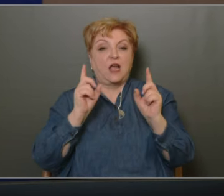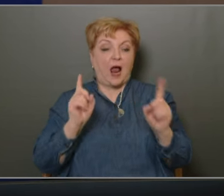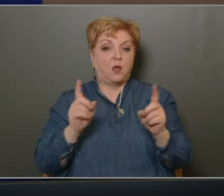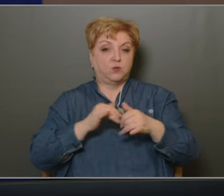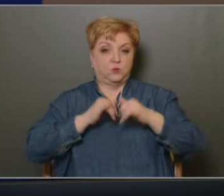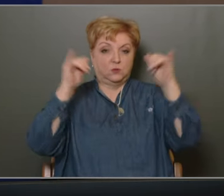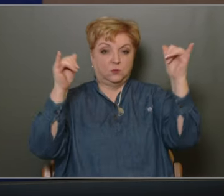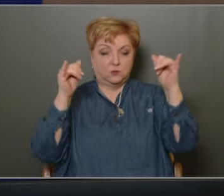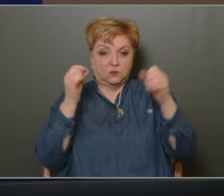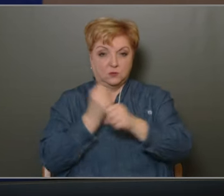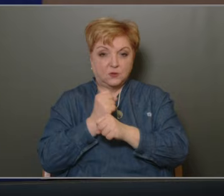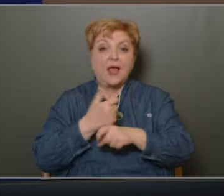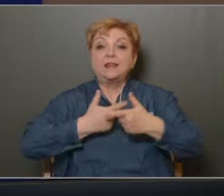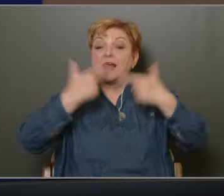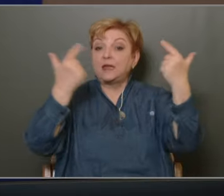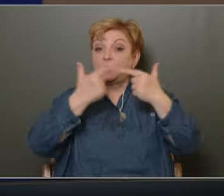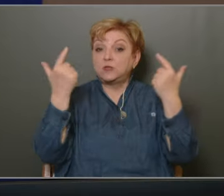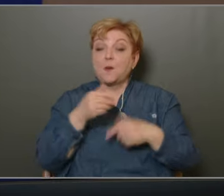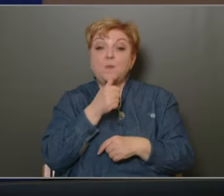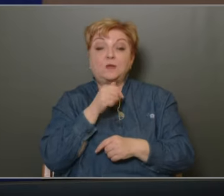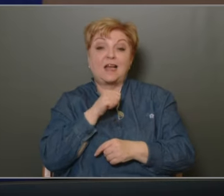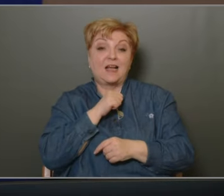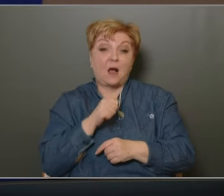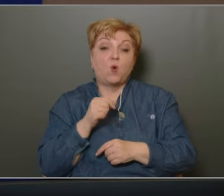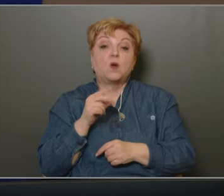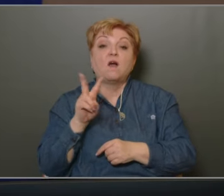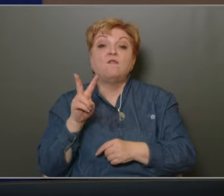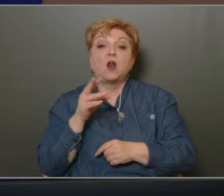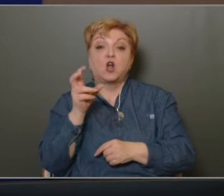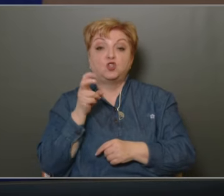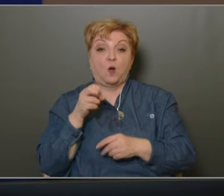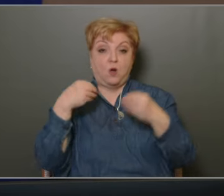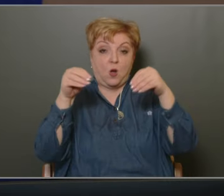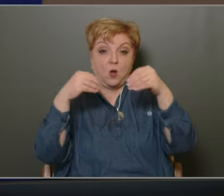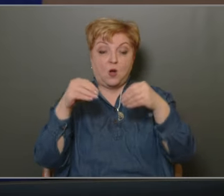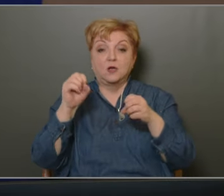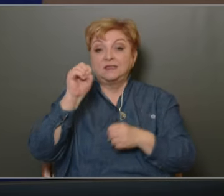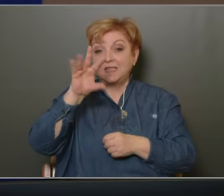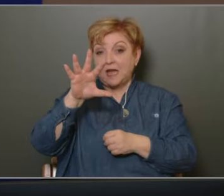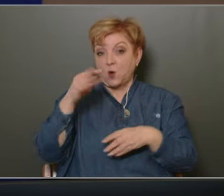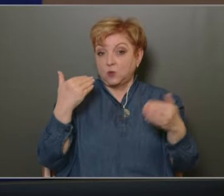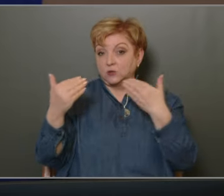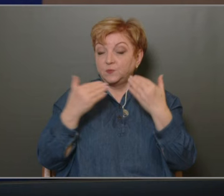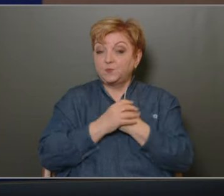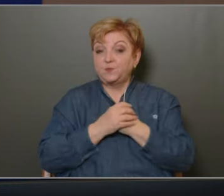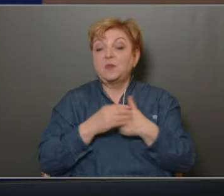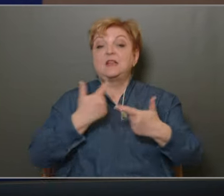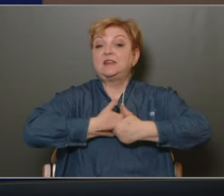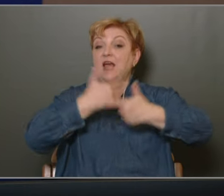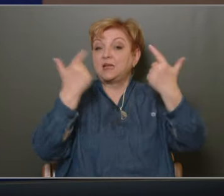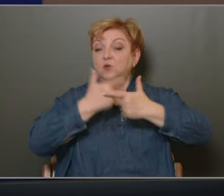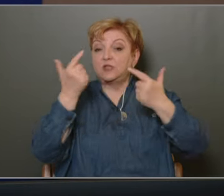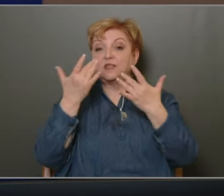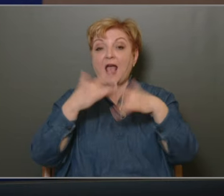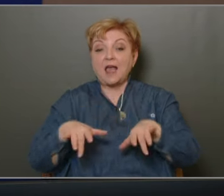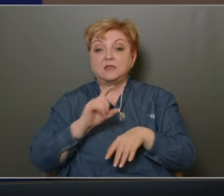készített tájékoztatóját Puknér Gábor és Varga Csaba előterjesztésében 15-ként tárgyaljuk tájékoztatót